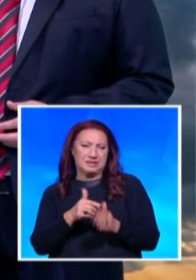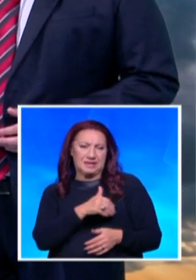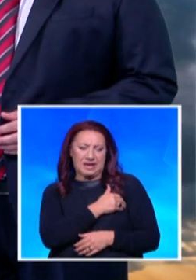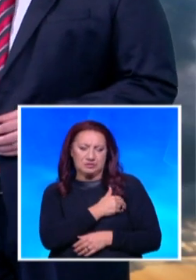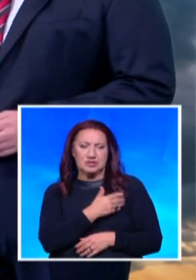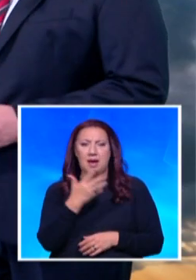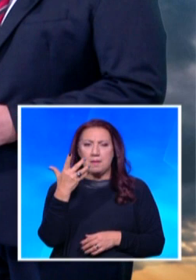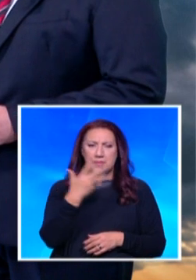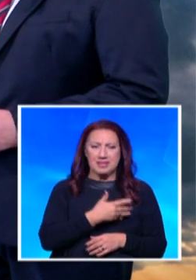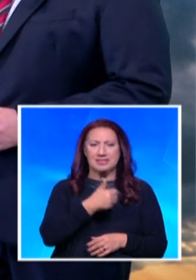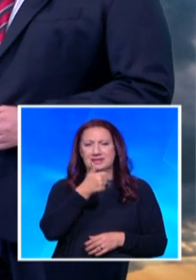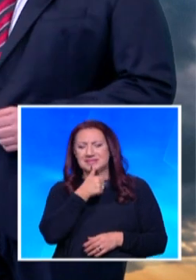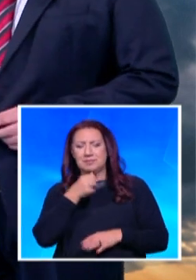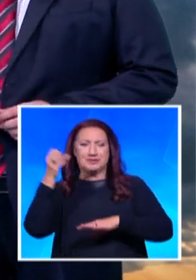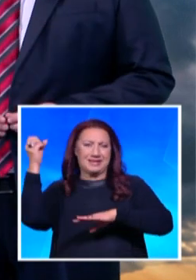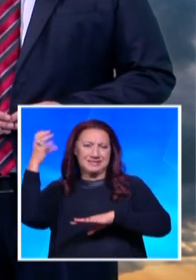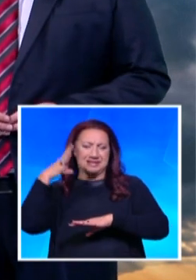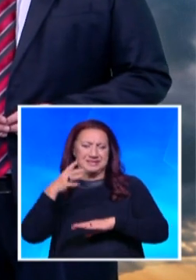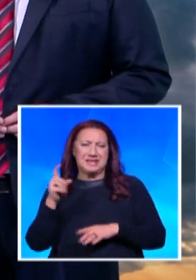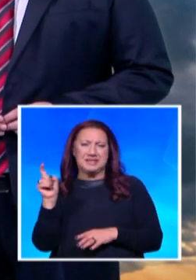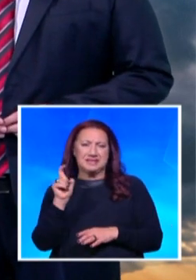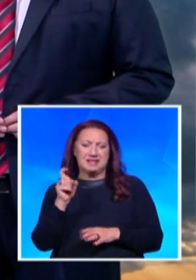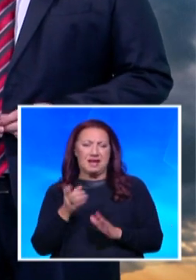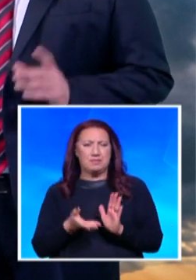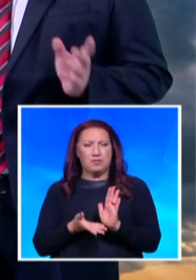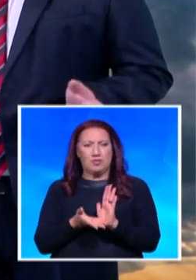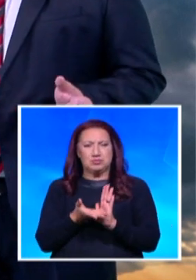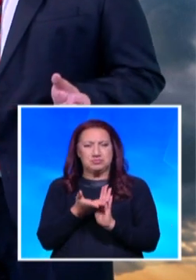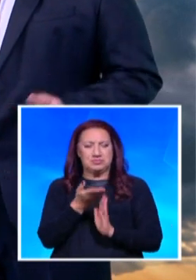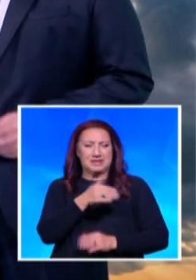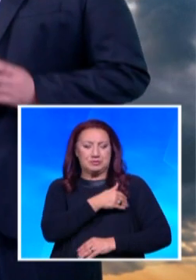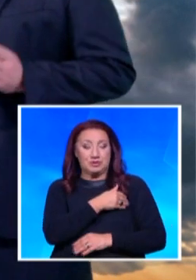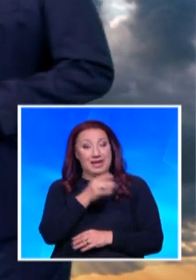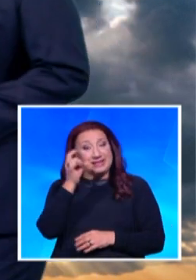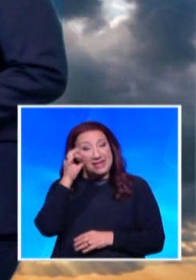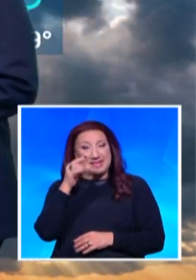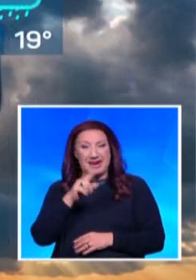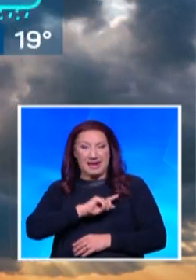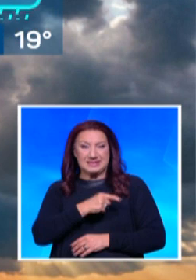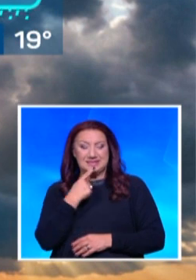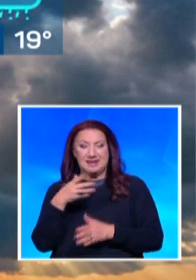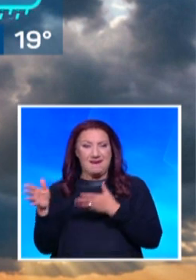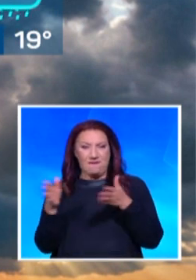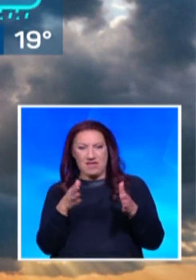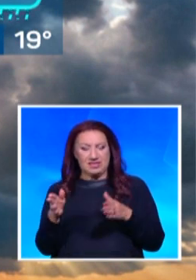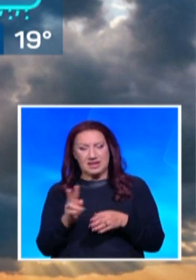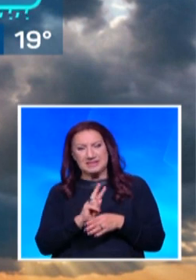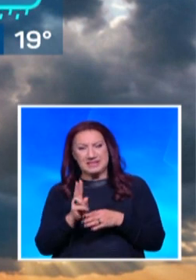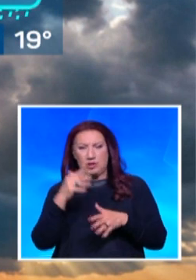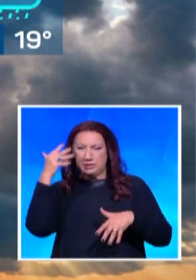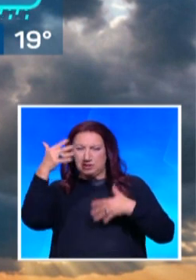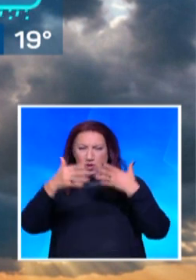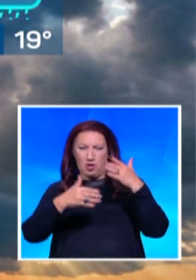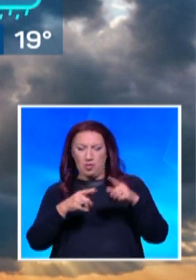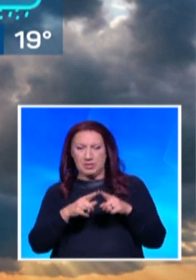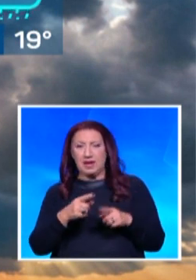Димно слънчево и със слабо повишение на температурите. Към неделя усилване на вятъра и след обедно за облачаване. В понеделник вятър ще